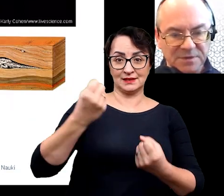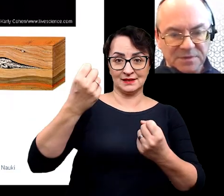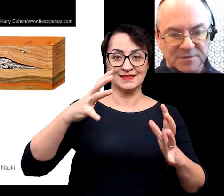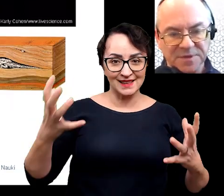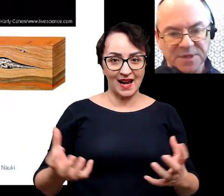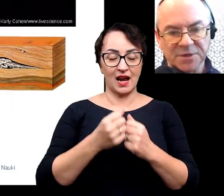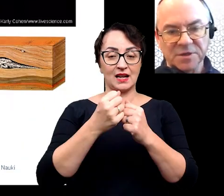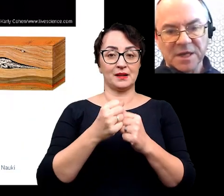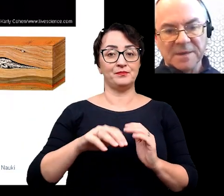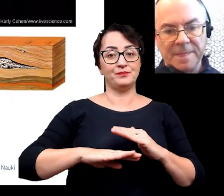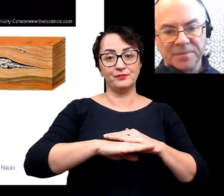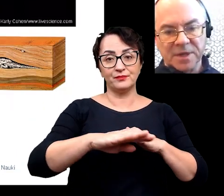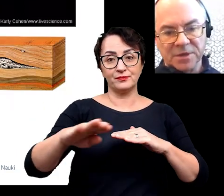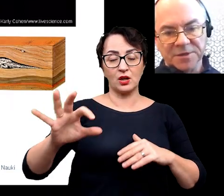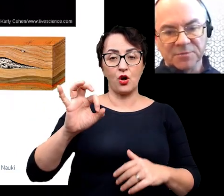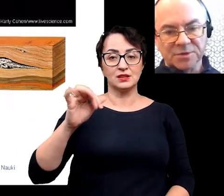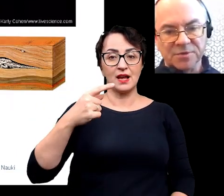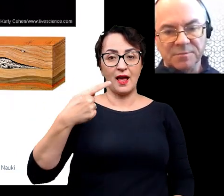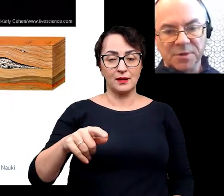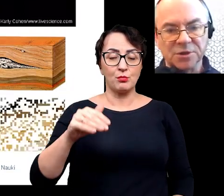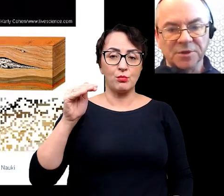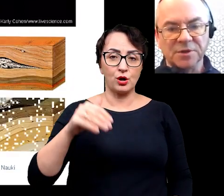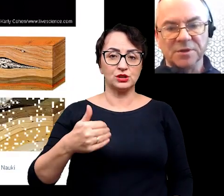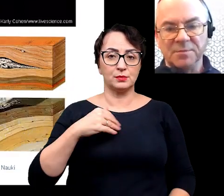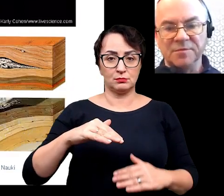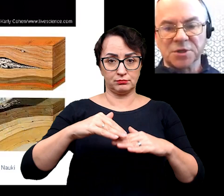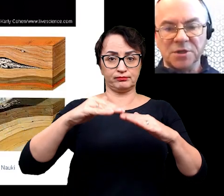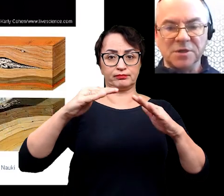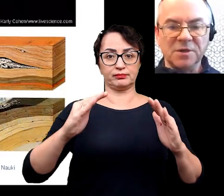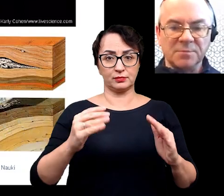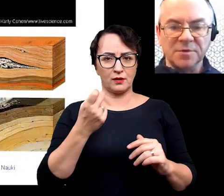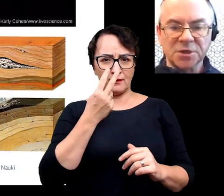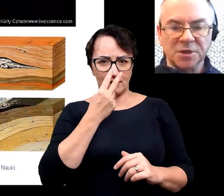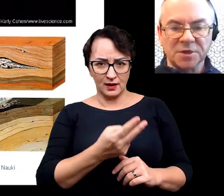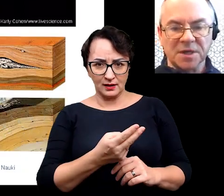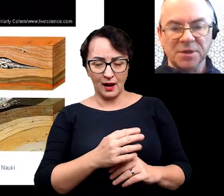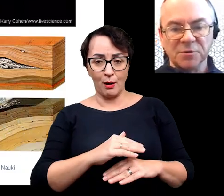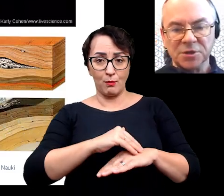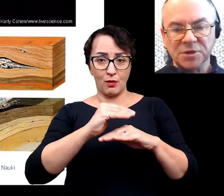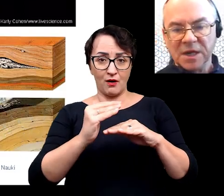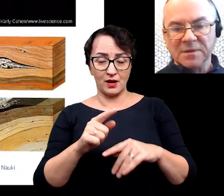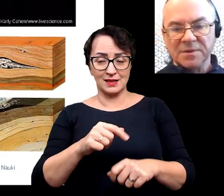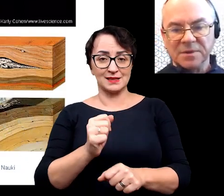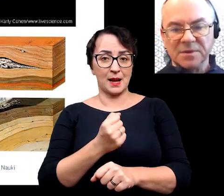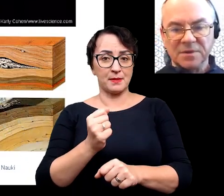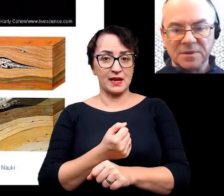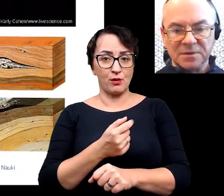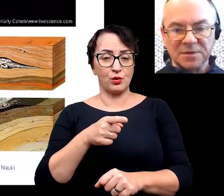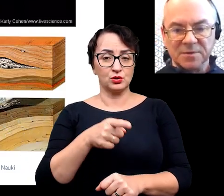w osadzie, taki osad może być wypiętrzony na powierzchni i na powierzchni takie skamieniałości